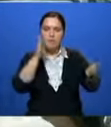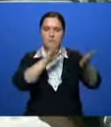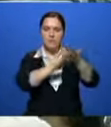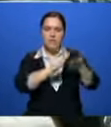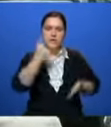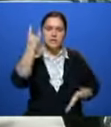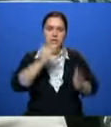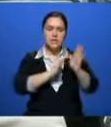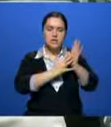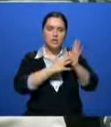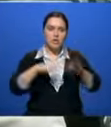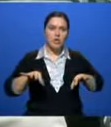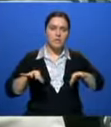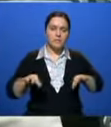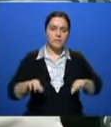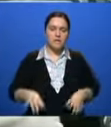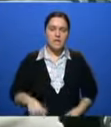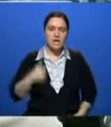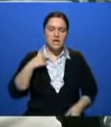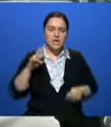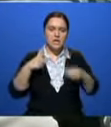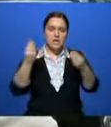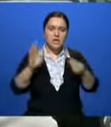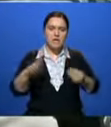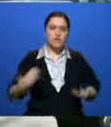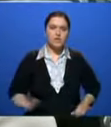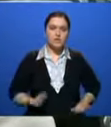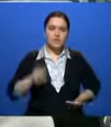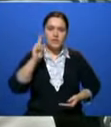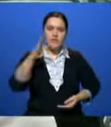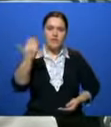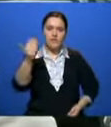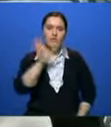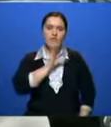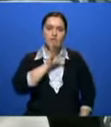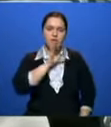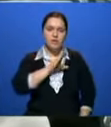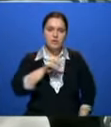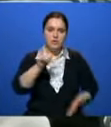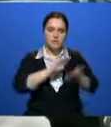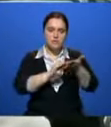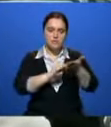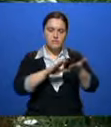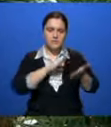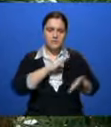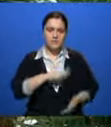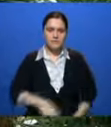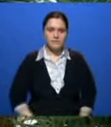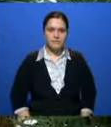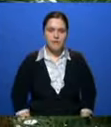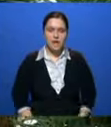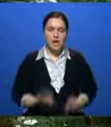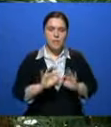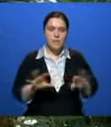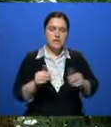стекло одного из этих автомобилей. Я не дам вам наслаждаться этим жильем, потому что вы воры. Вот что в ней было написано. По словам